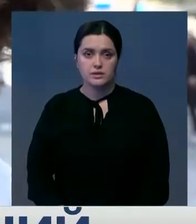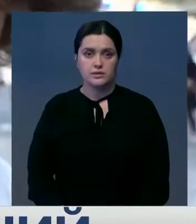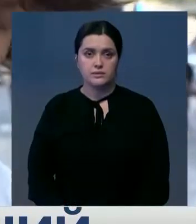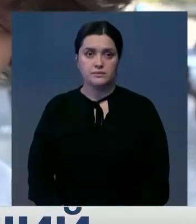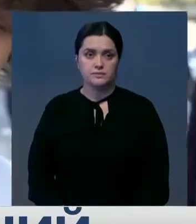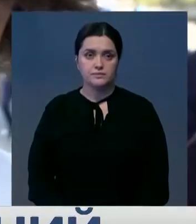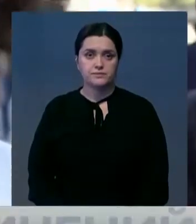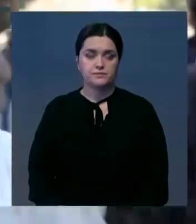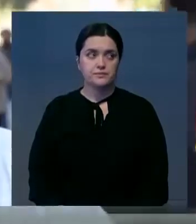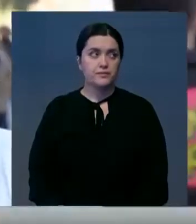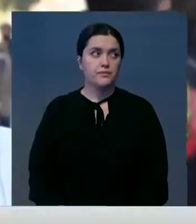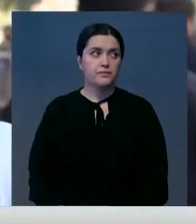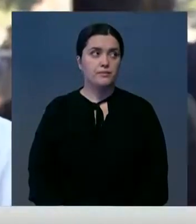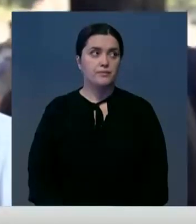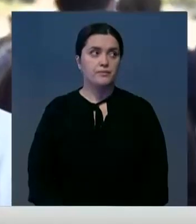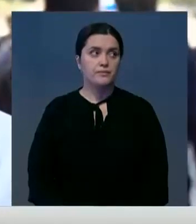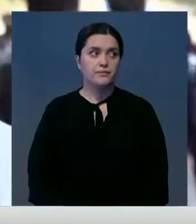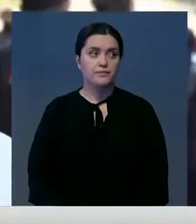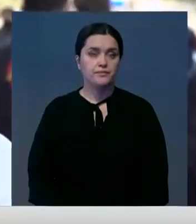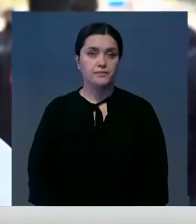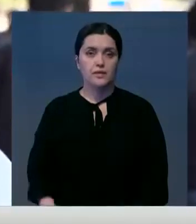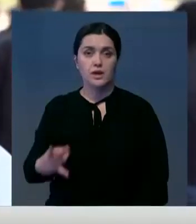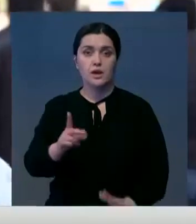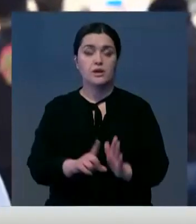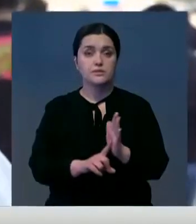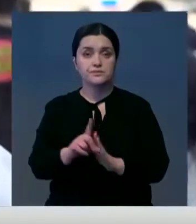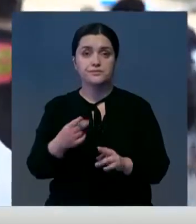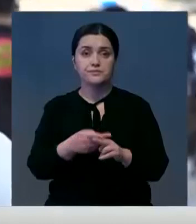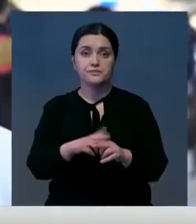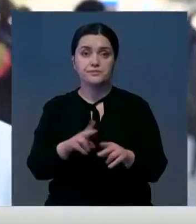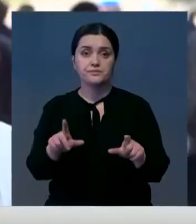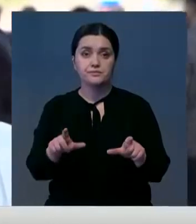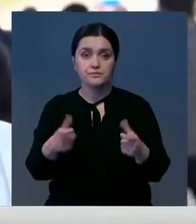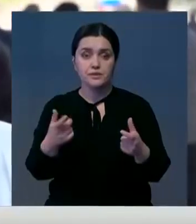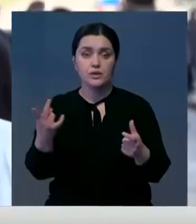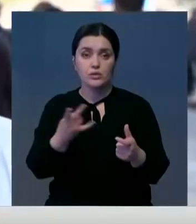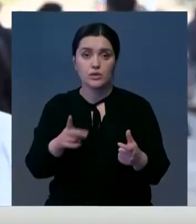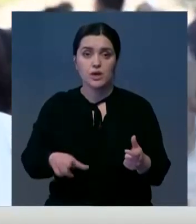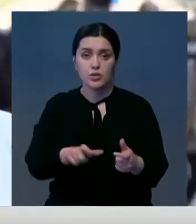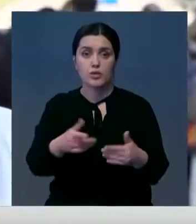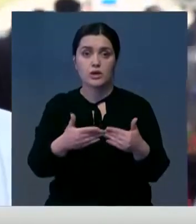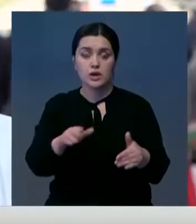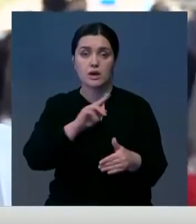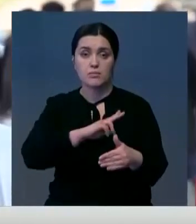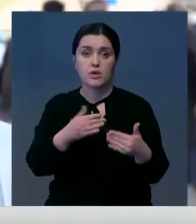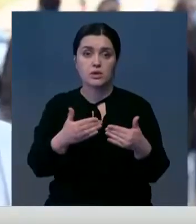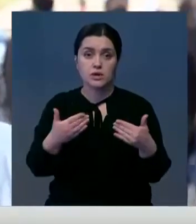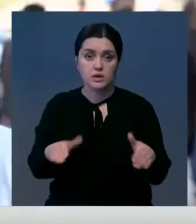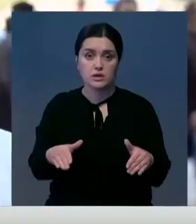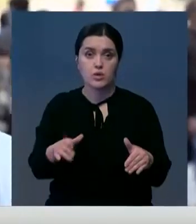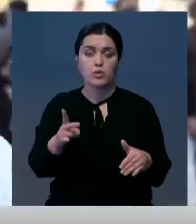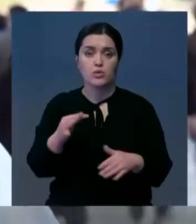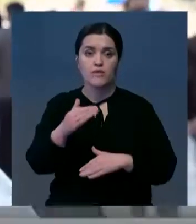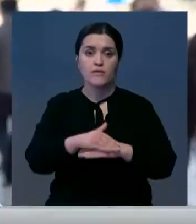было комендант снимать, а потом снимать уже остальные моменты. То есть дорога открывается, работа открывается, да? Но комендант остается.